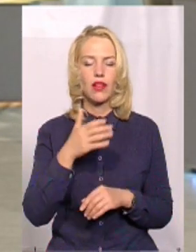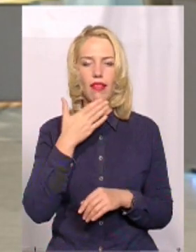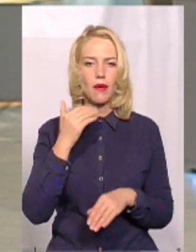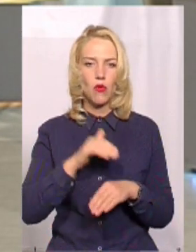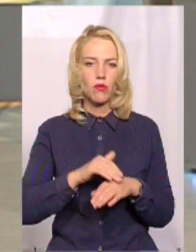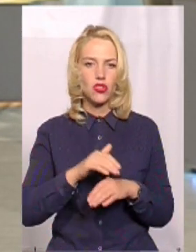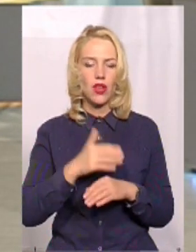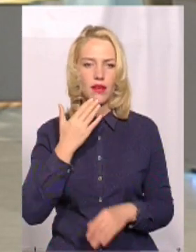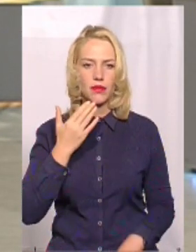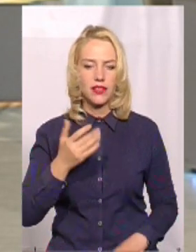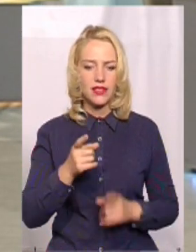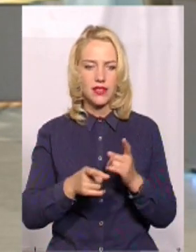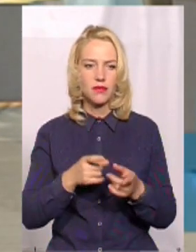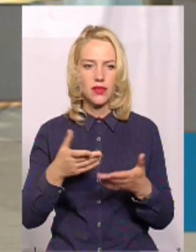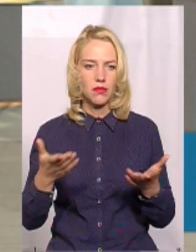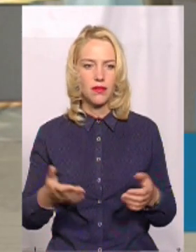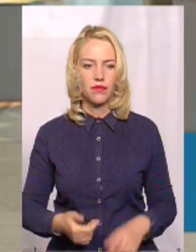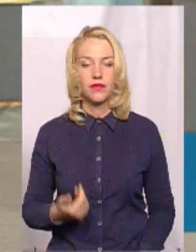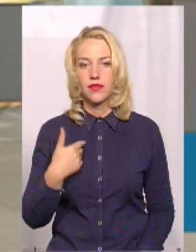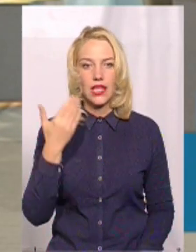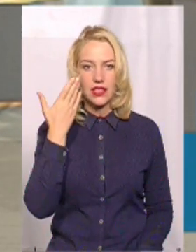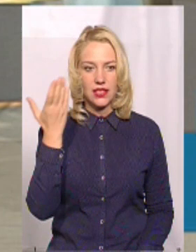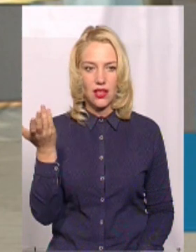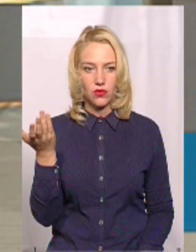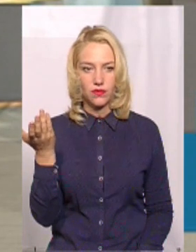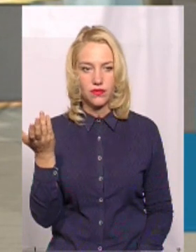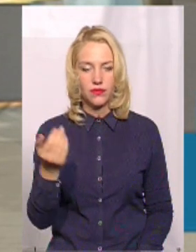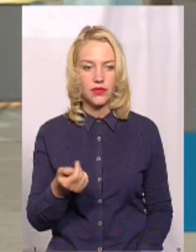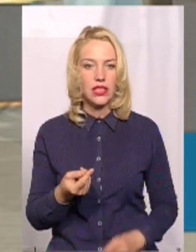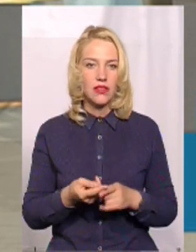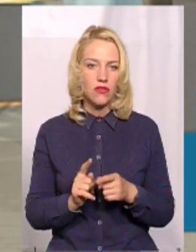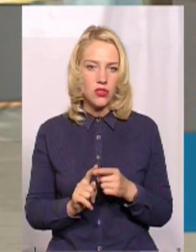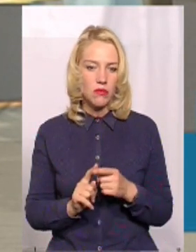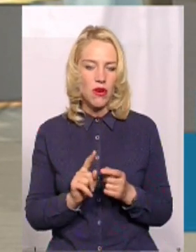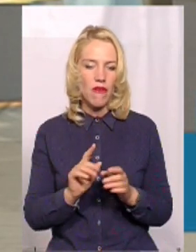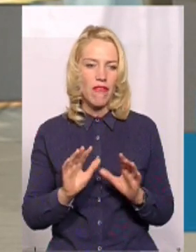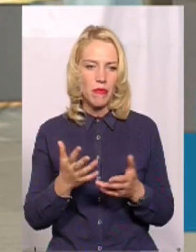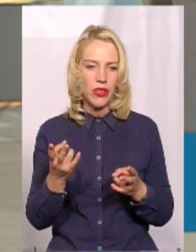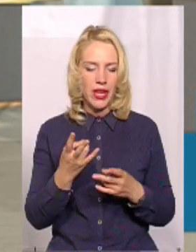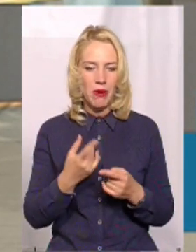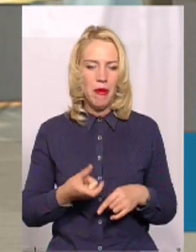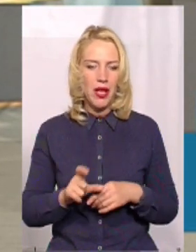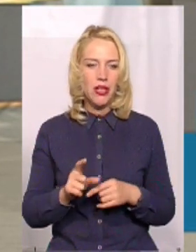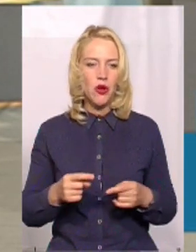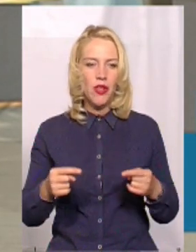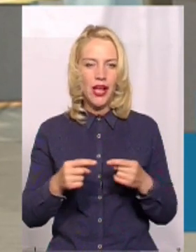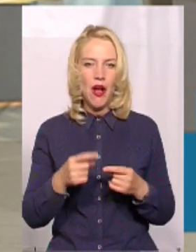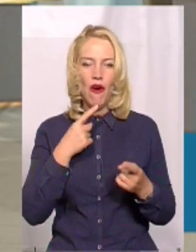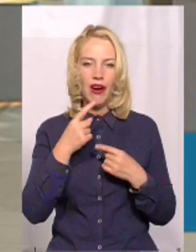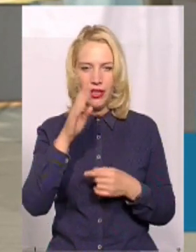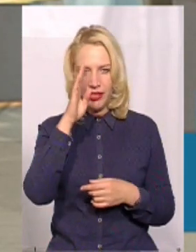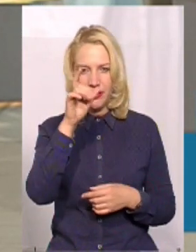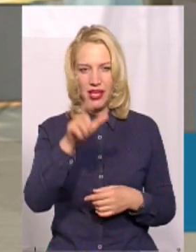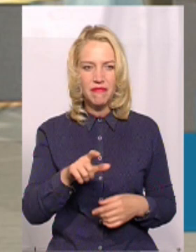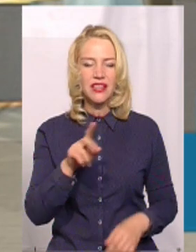змін? Я не знаю. В даному випадку треба більш конкретніше з ним. А от те, що